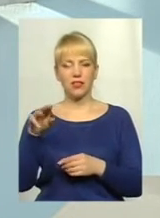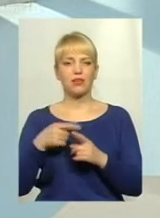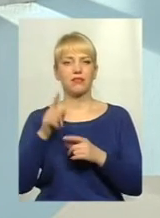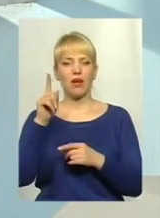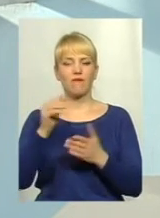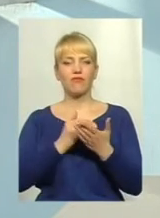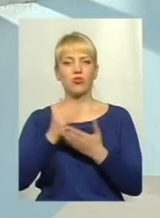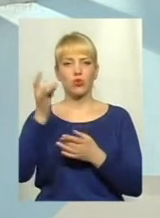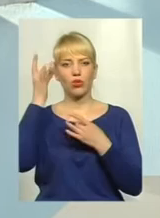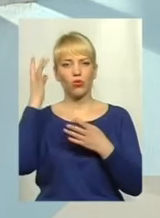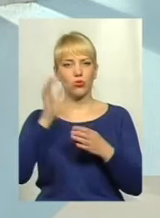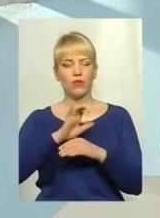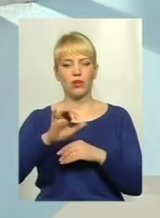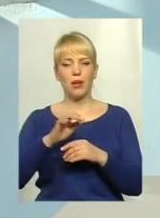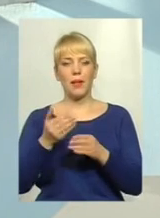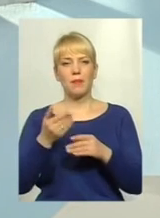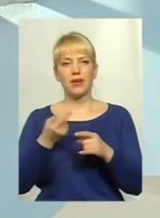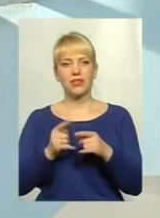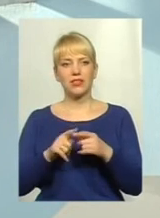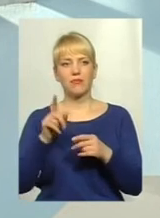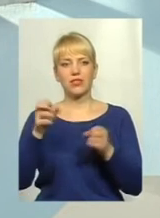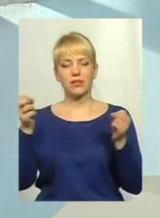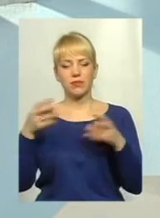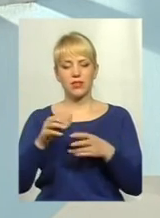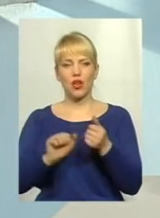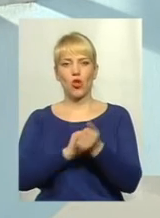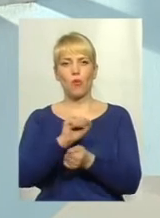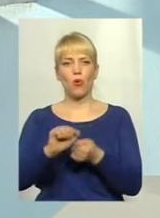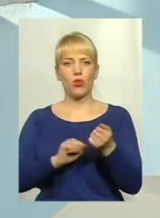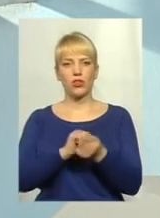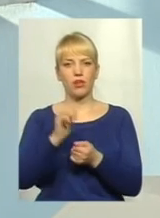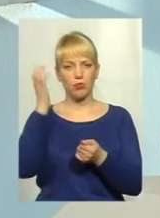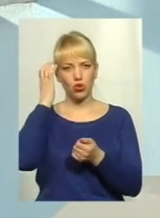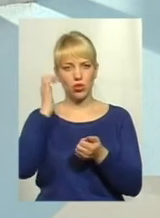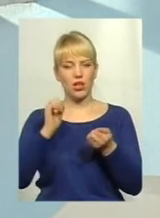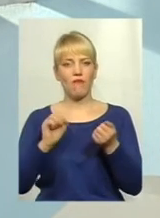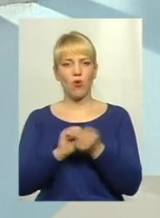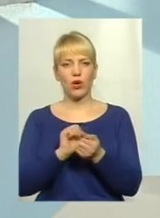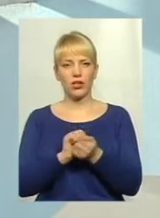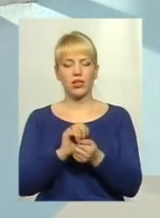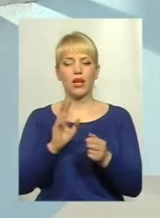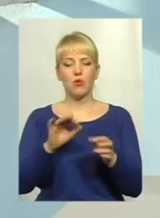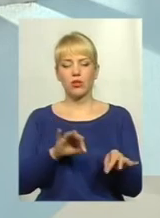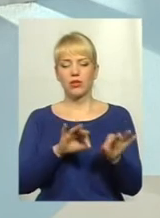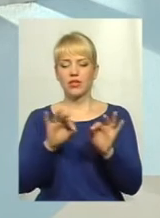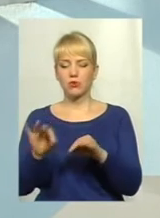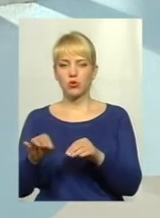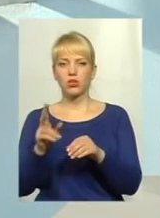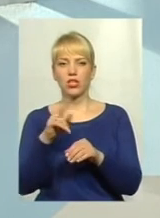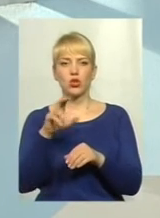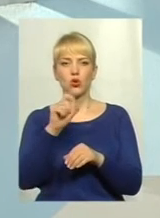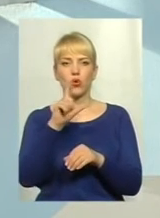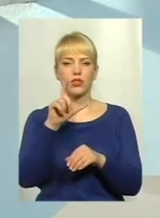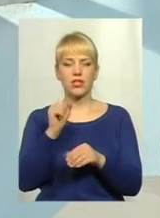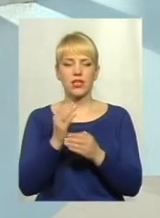Перед тим, як вугілля спалити, його подріблюють на спеціальних минах, транспортують аеротранспортом, після того дозують і стоять